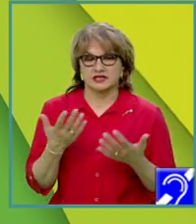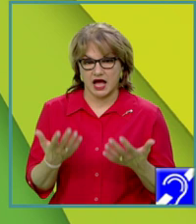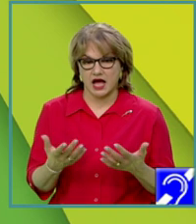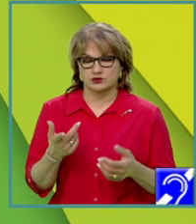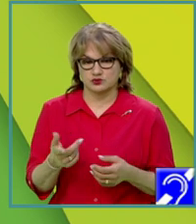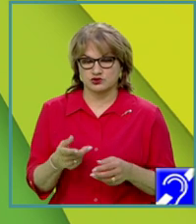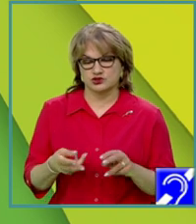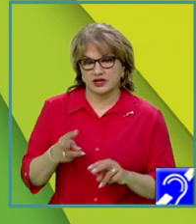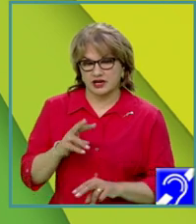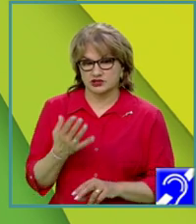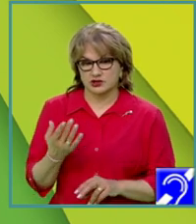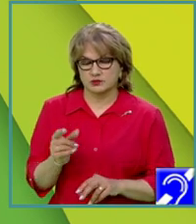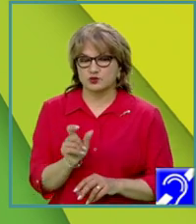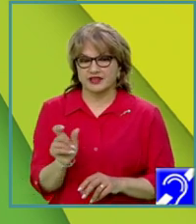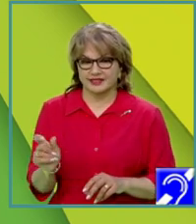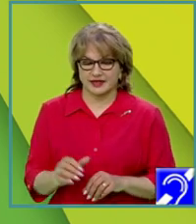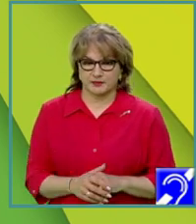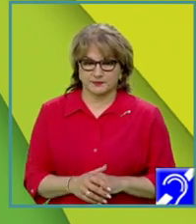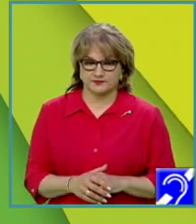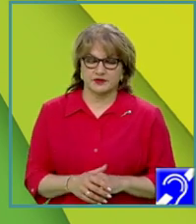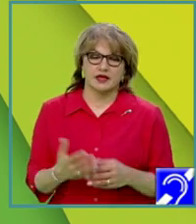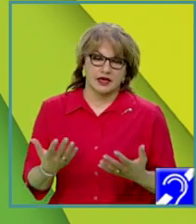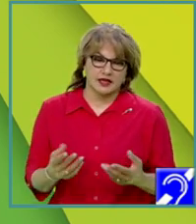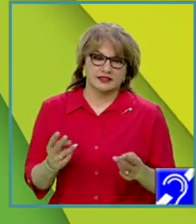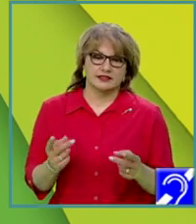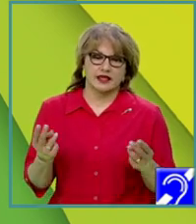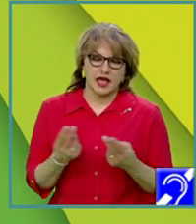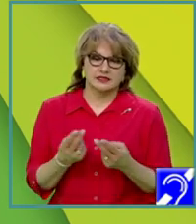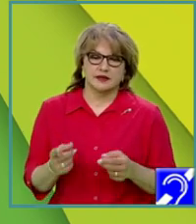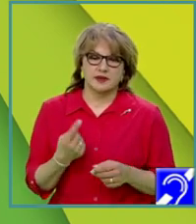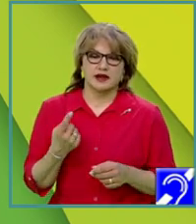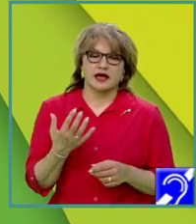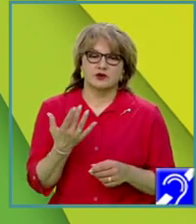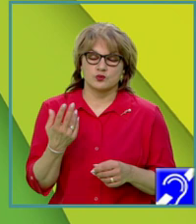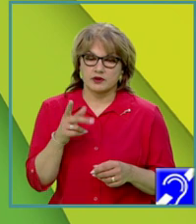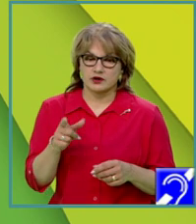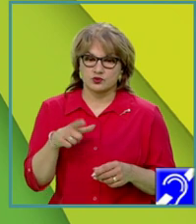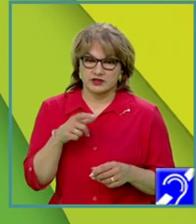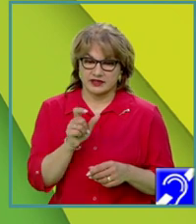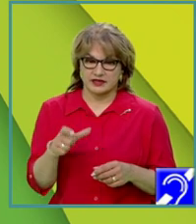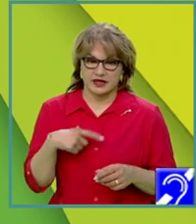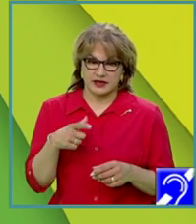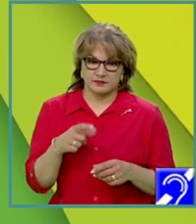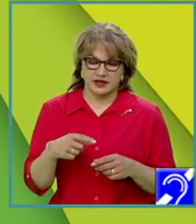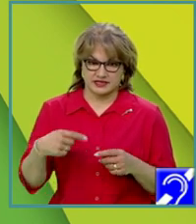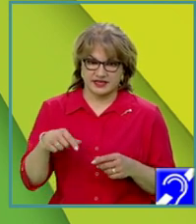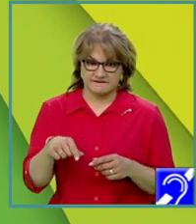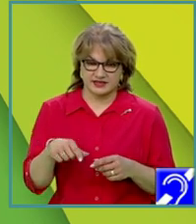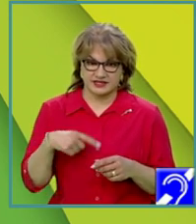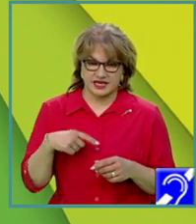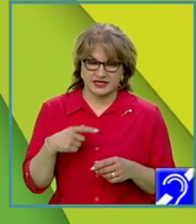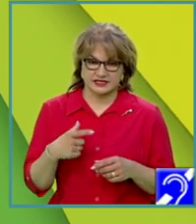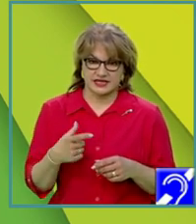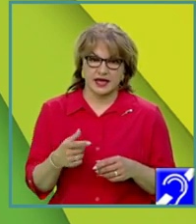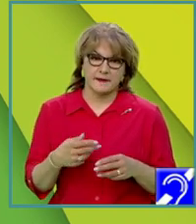crește numărul de termeni. De asemenea, verificăm dacă numărul de termeni ai secvenței curente este